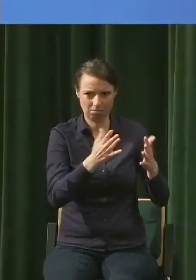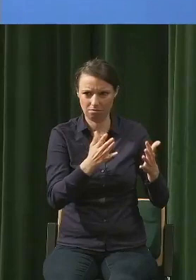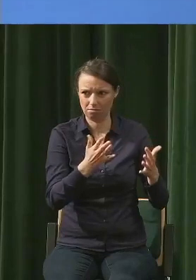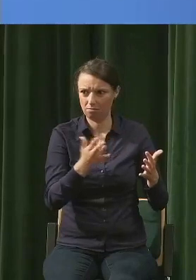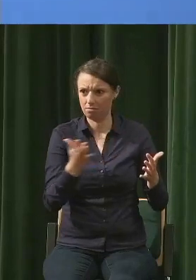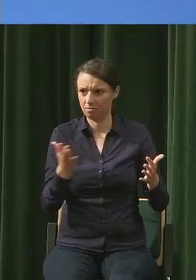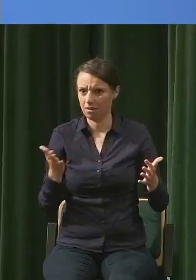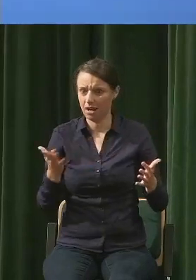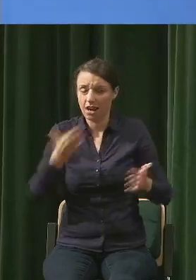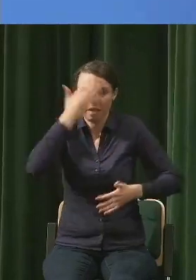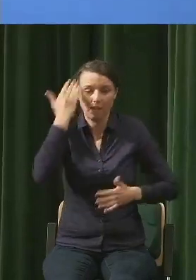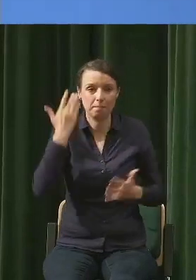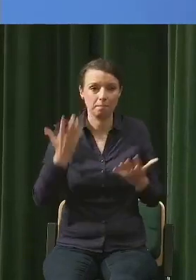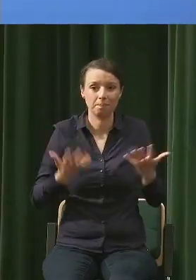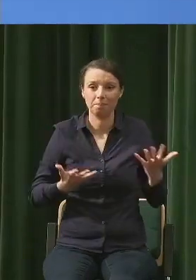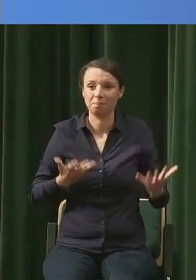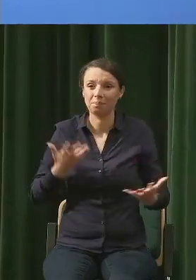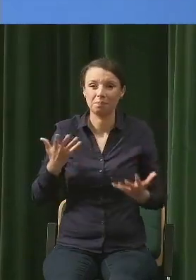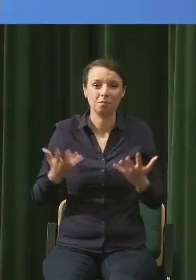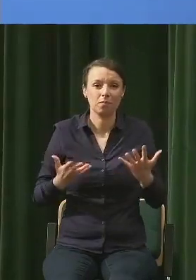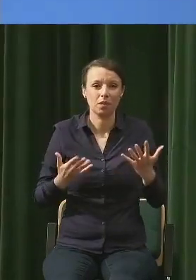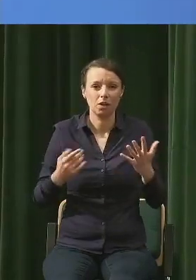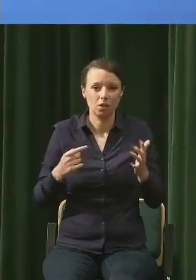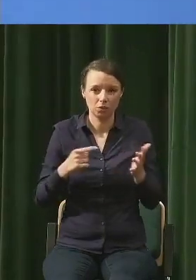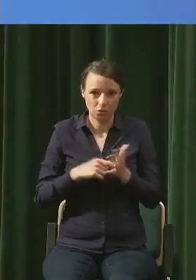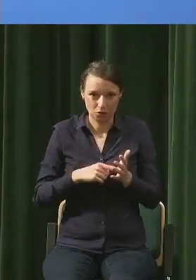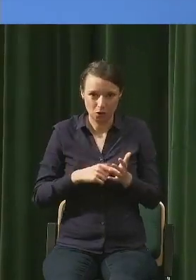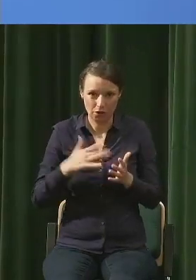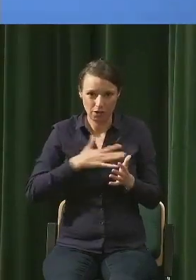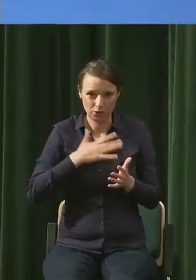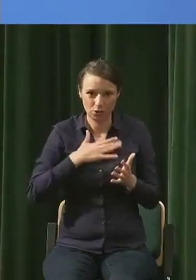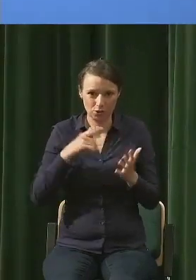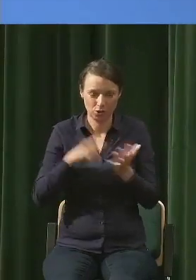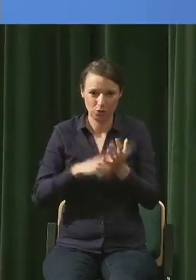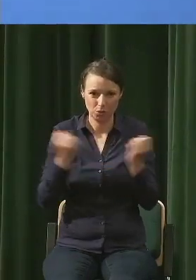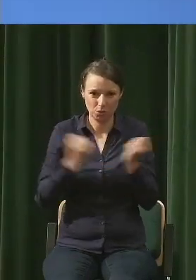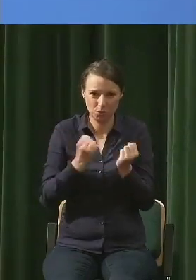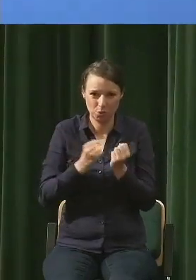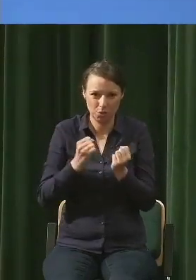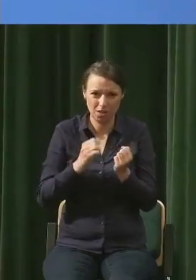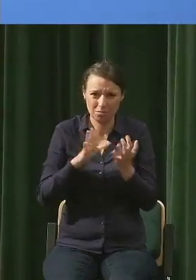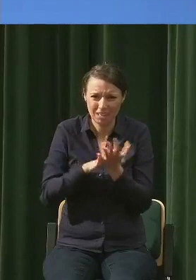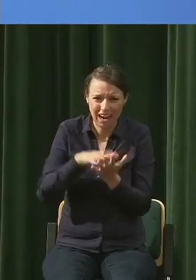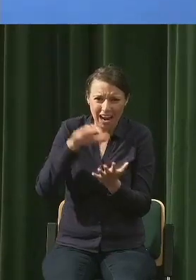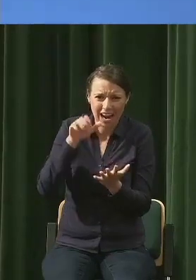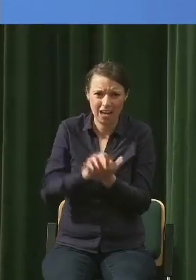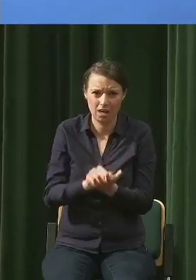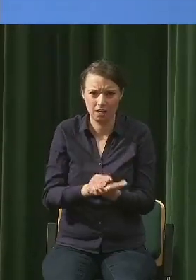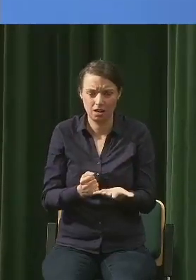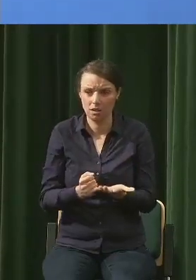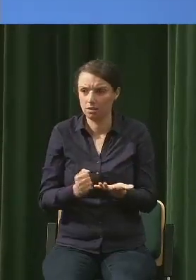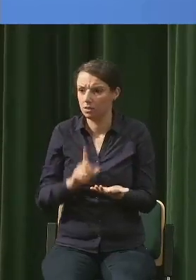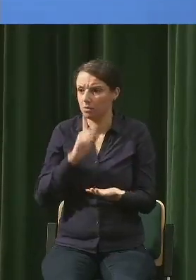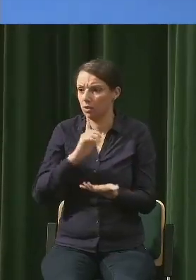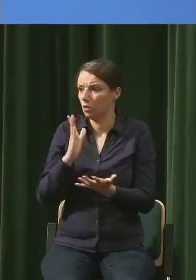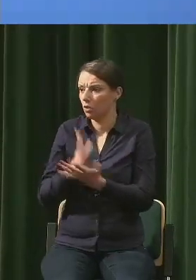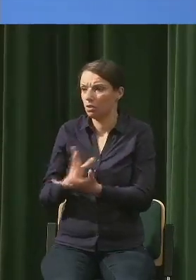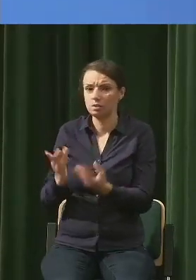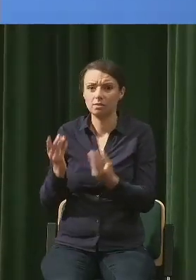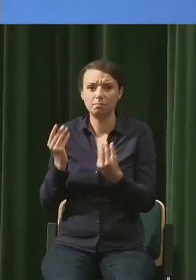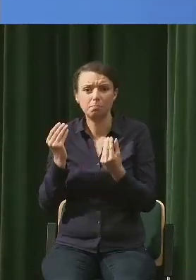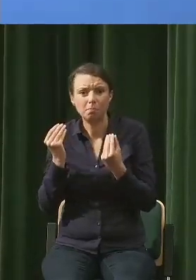to jest jakaś, jakaś, to jest dla mnie straszna katastrofa, że to, co mamy wspaniałe, nasza